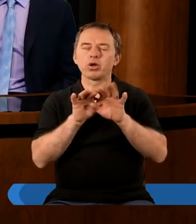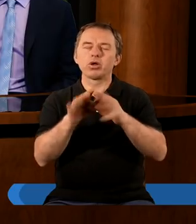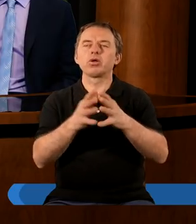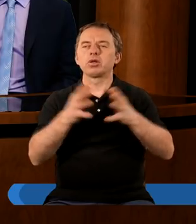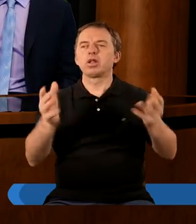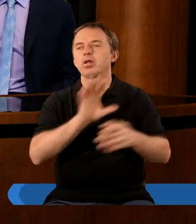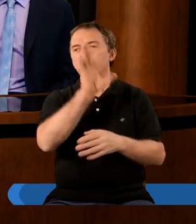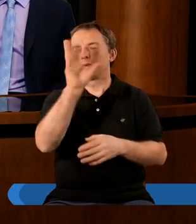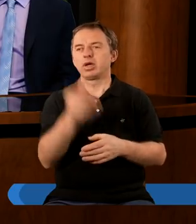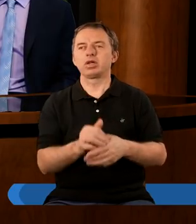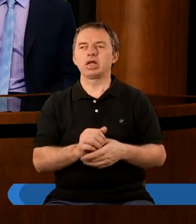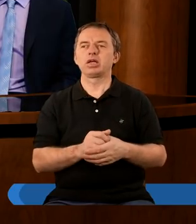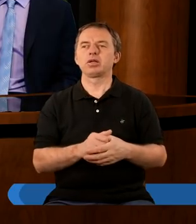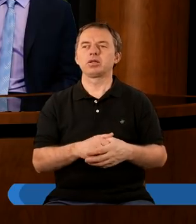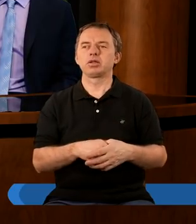Jego pięknem.